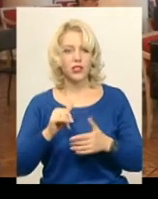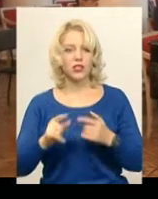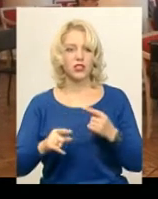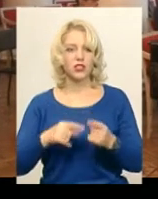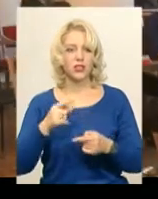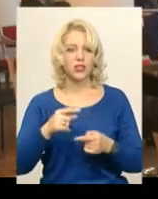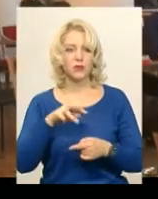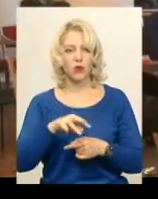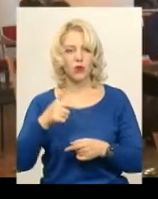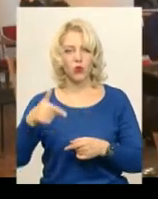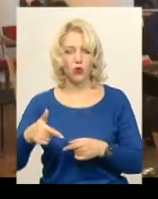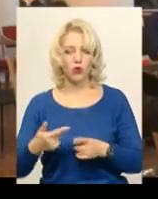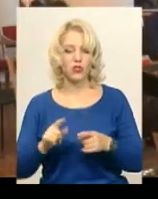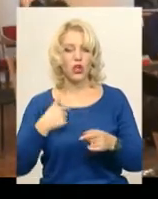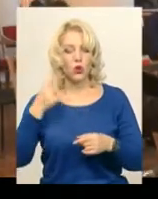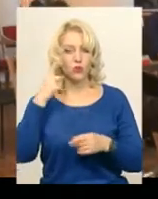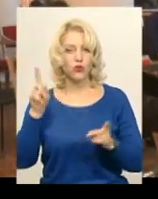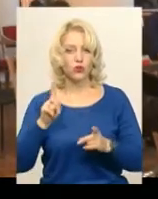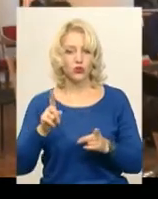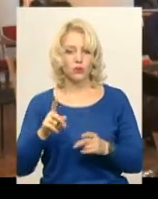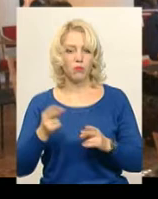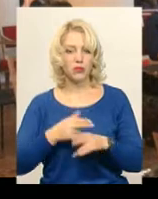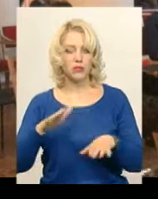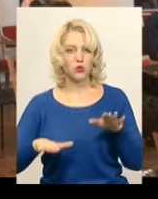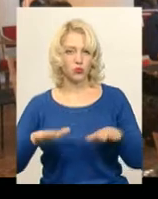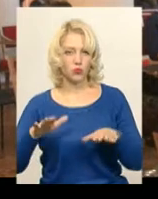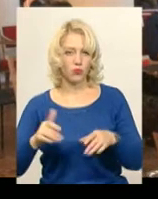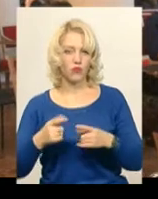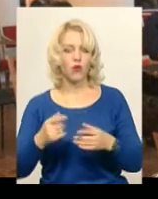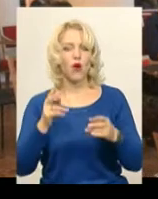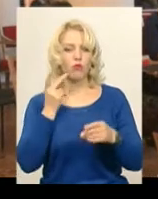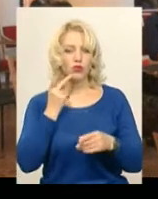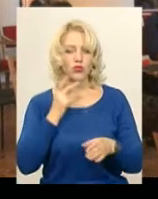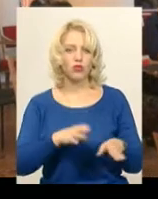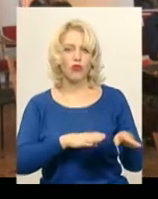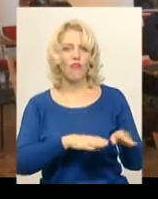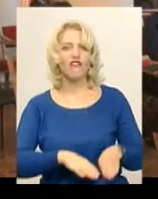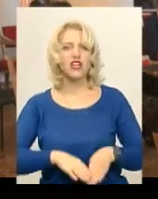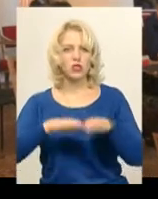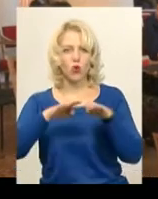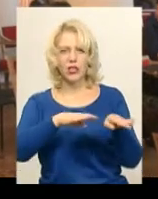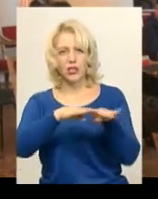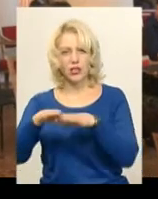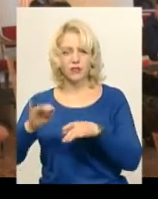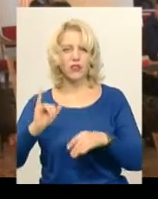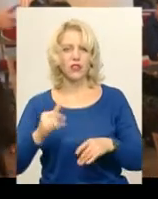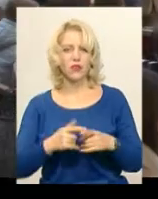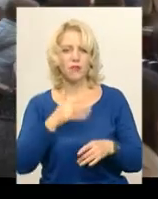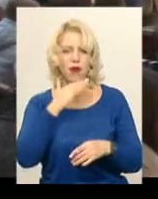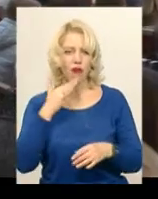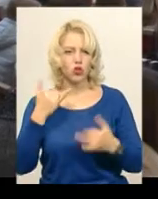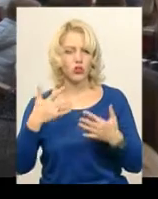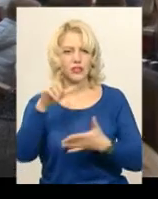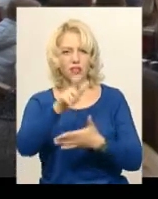Миколою Гобдичем. Думаю, що там, без сумніву, постійний стабільний високий рівень і дуже багато авангардних творів.